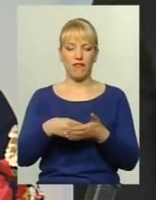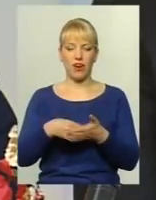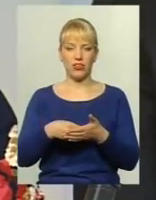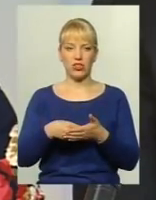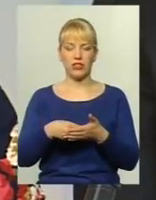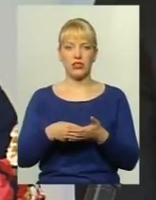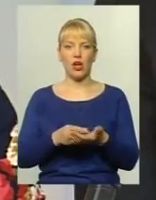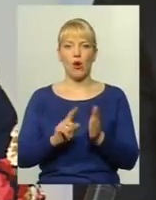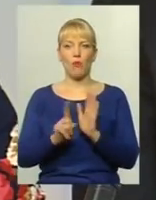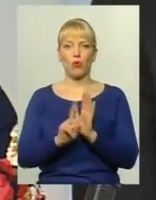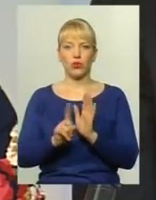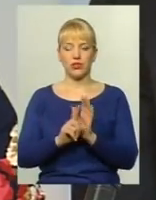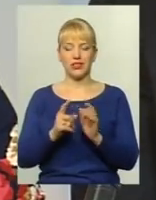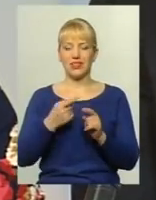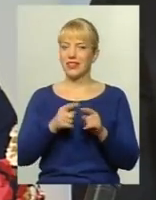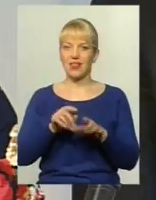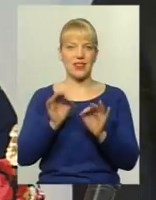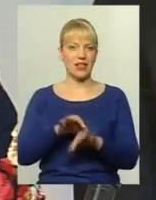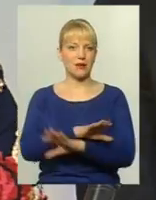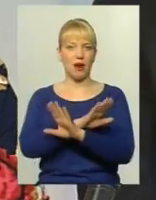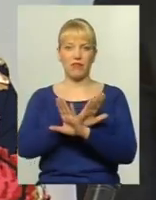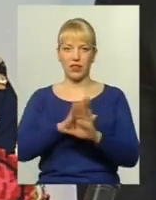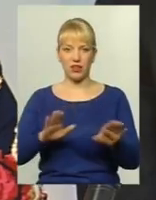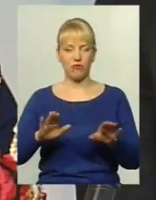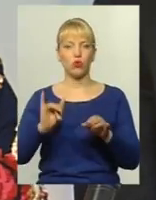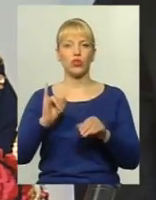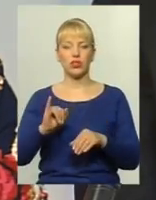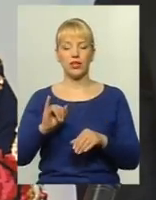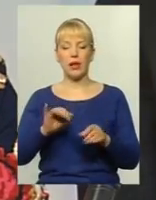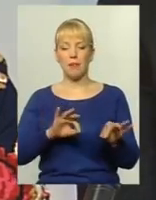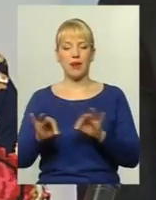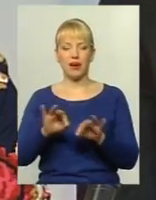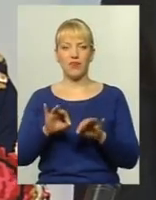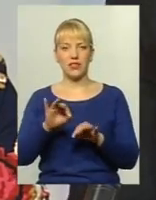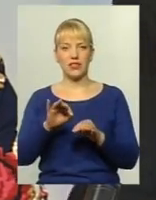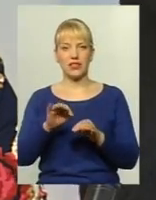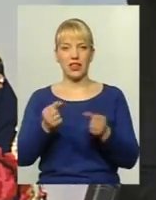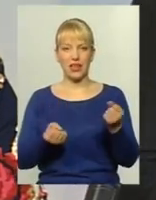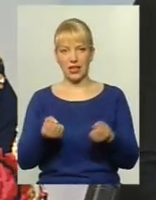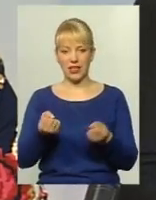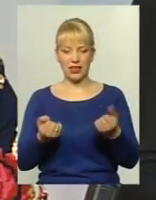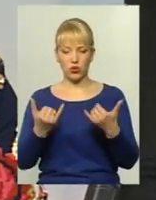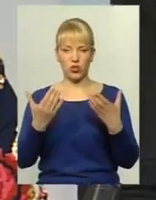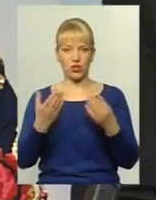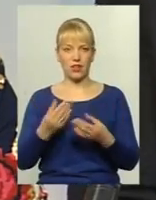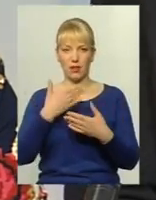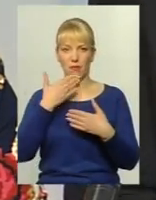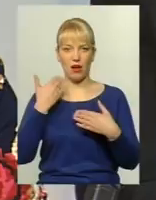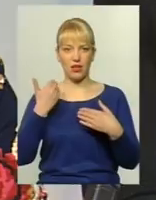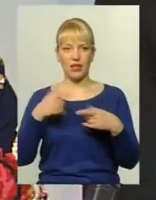електротранспорті, це теж йде несправедливість. І перевізник не має на сьогоднішній день жодних таких